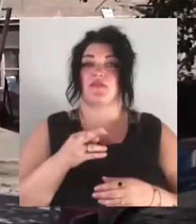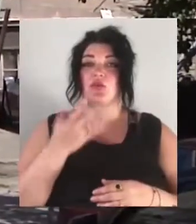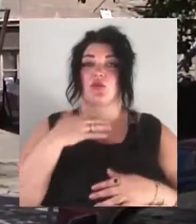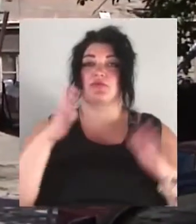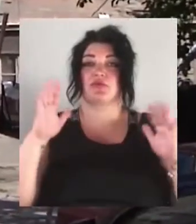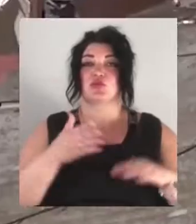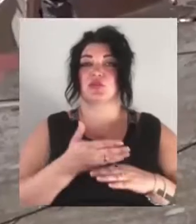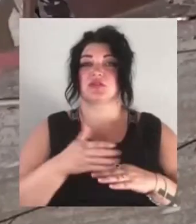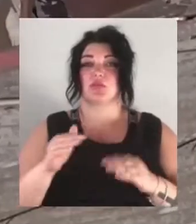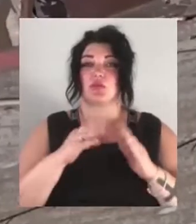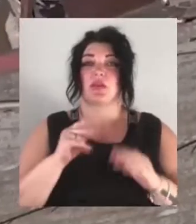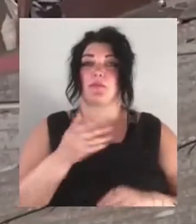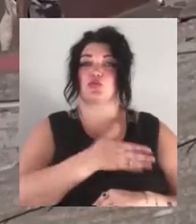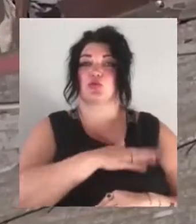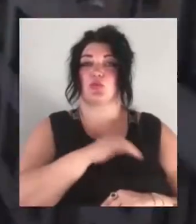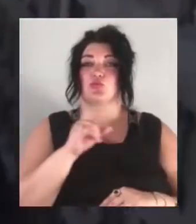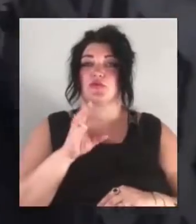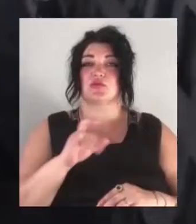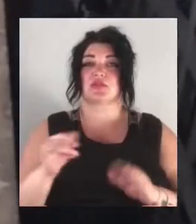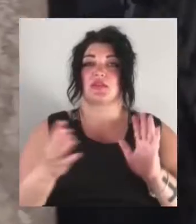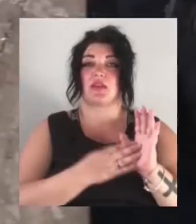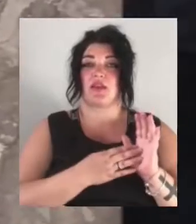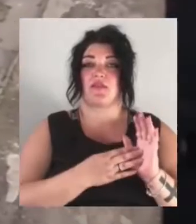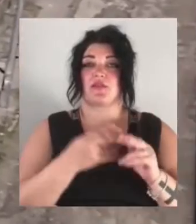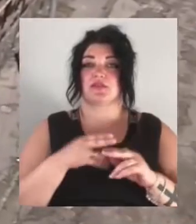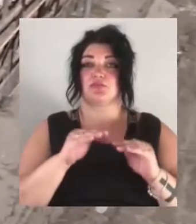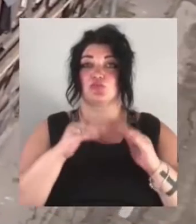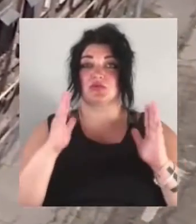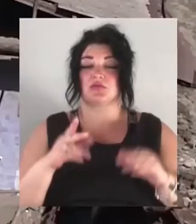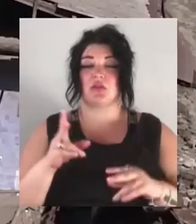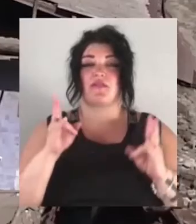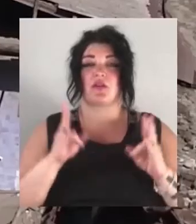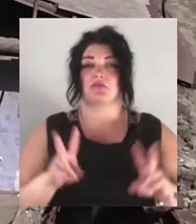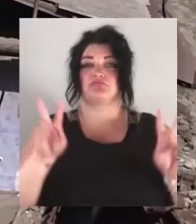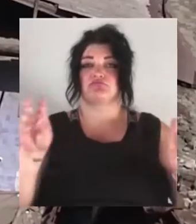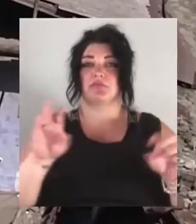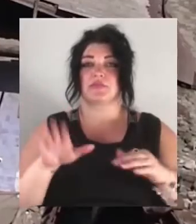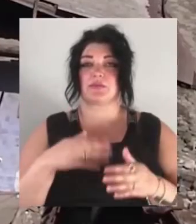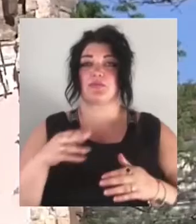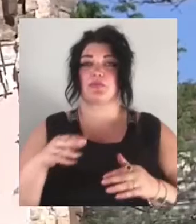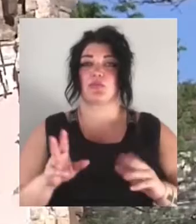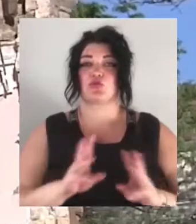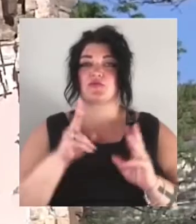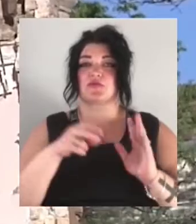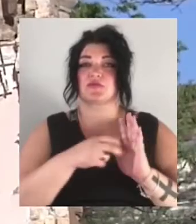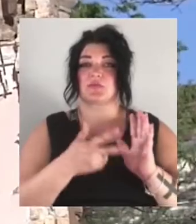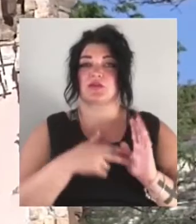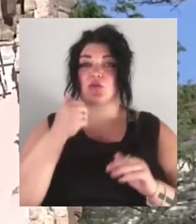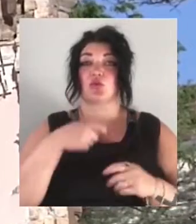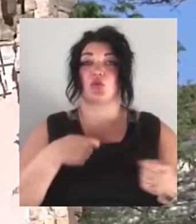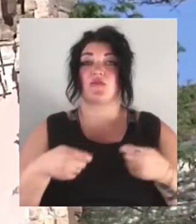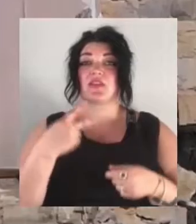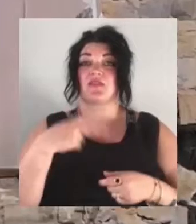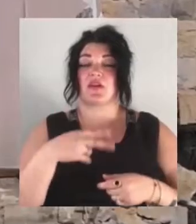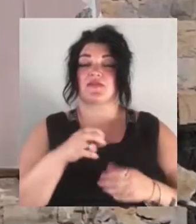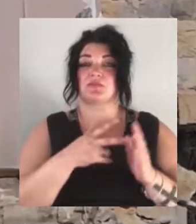будинку на польському звозі 9. Цей будинок мав статус аварійного після пожежі у 2018 році. На торговій 20-18 травня